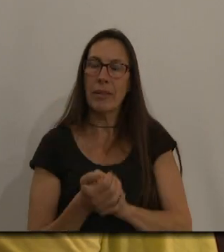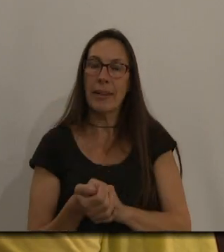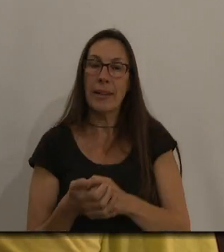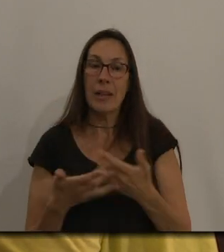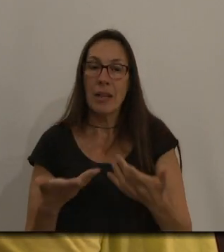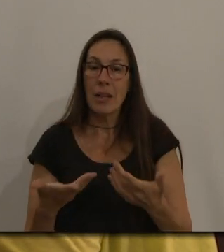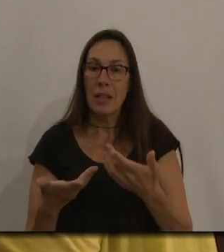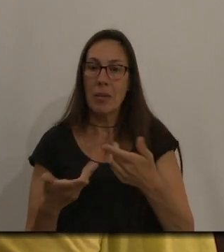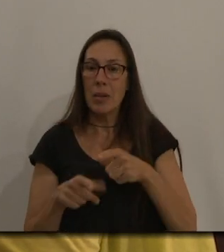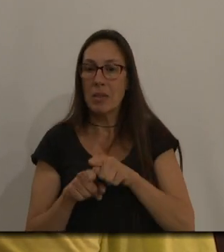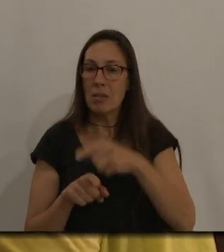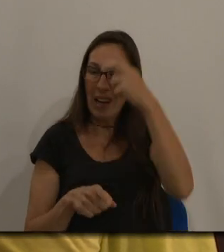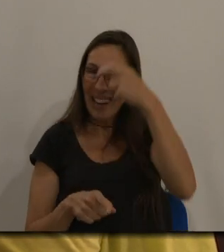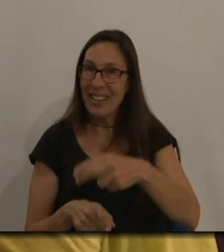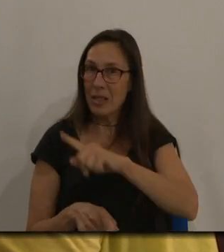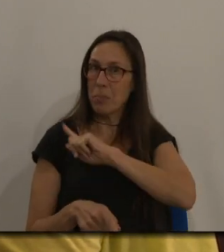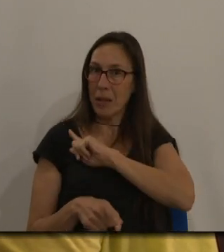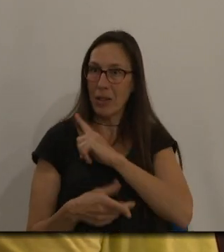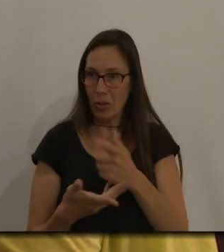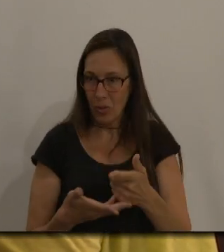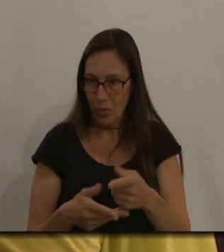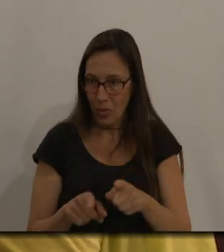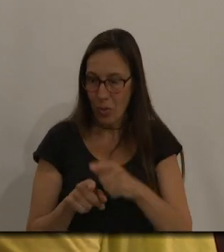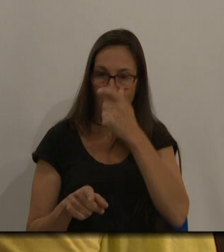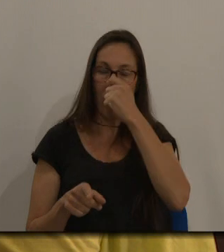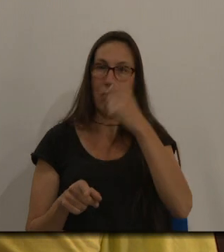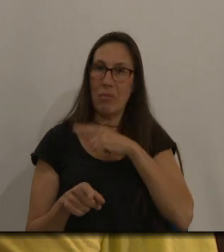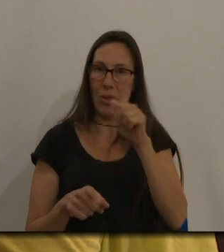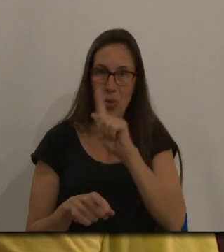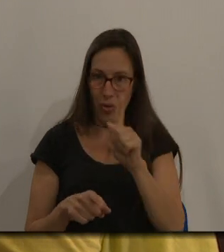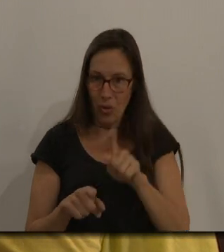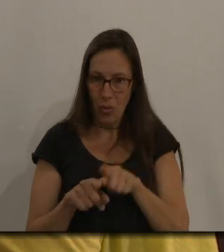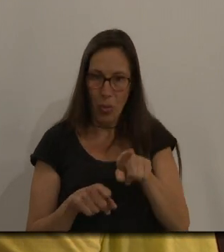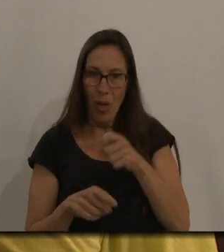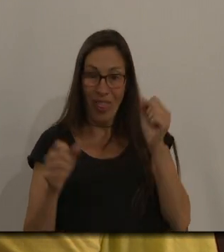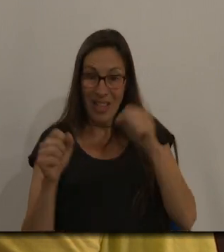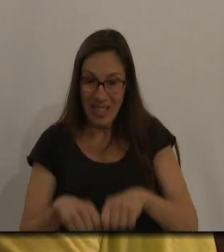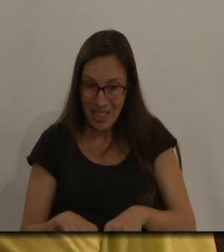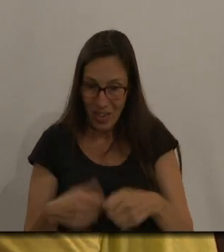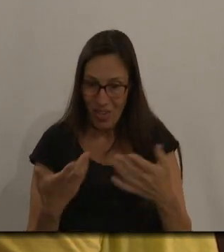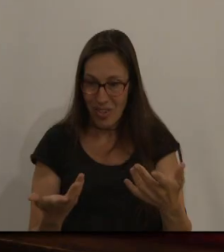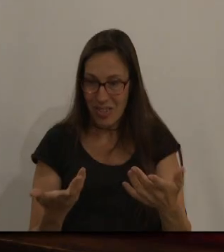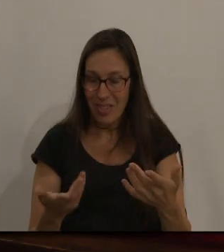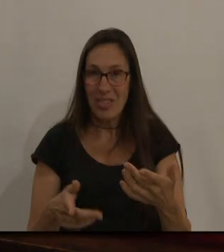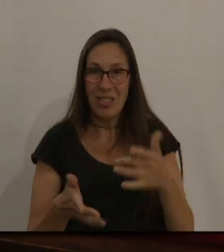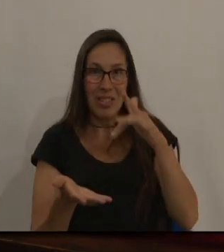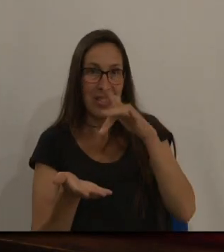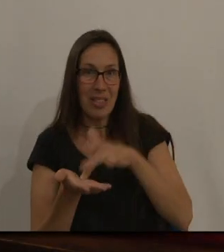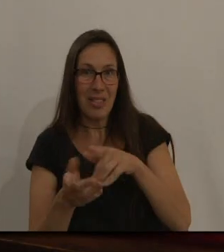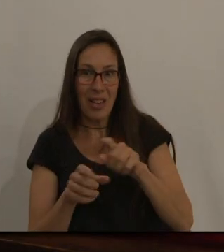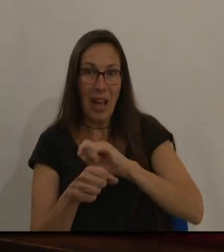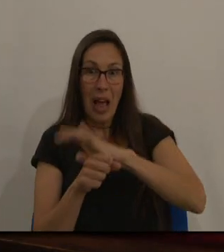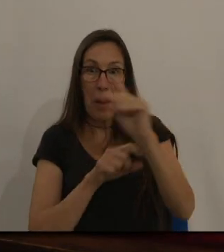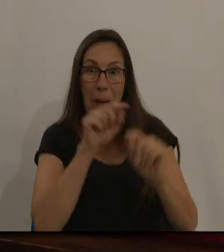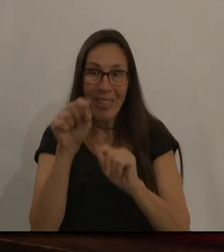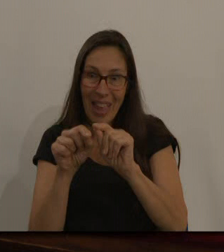Se'ns deu un cert respecte, no aquest menys teniment, a l'hora de prendre aquestes decisions. Quan vostè estava enmig d'una pandèmia, va